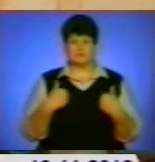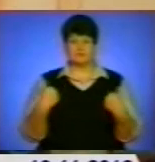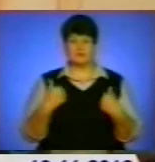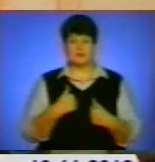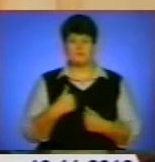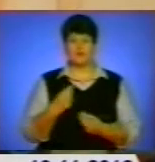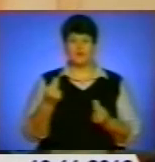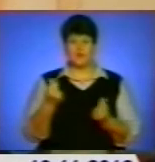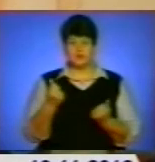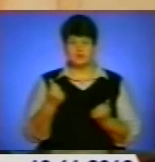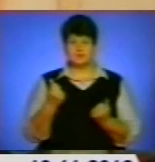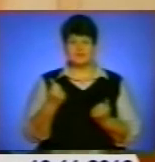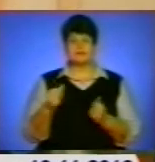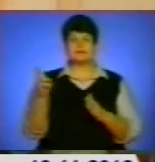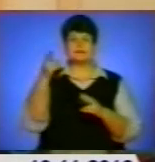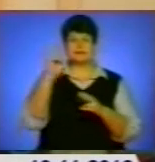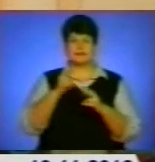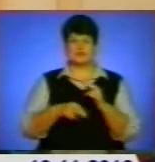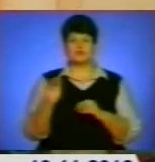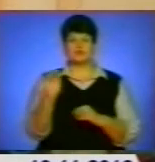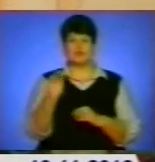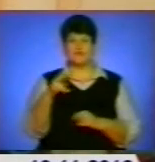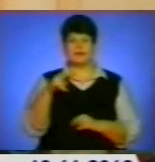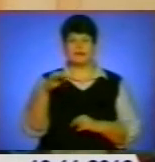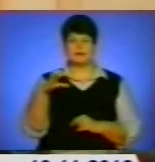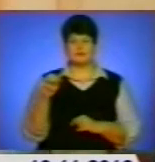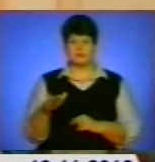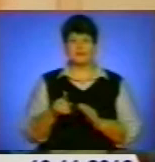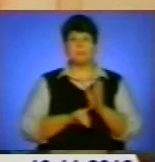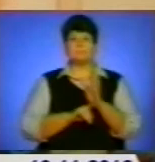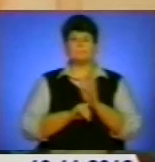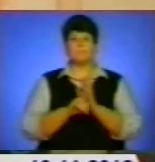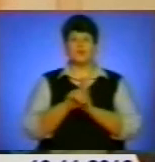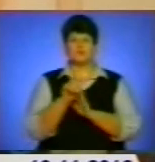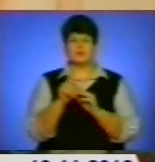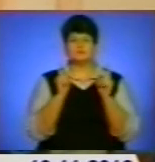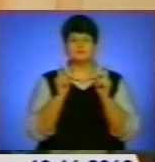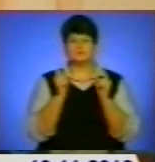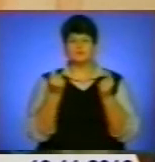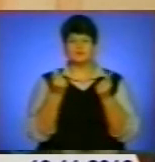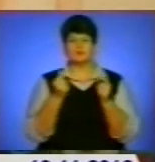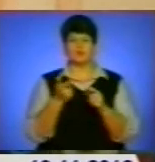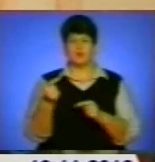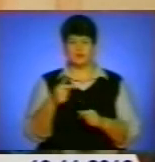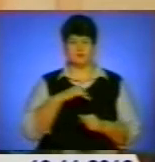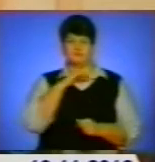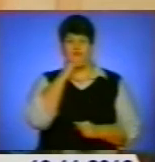закрити жовтень і листопад і почати навіть якусь частину грудня вистачало.